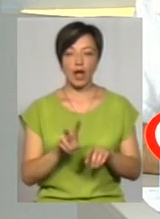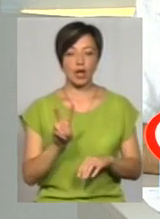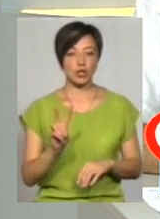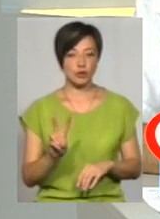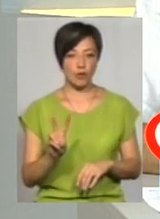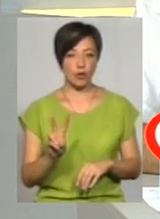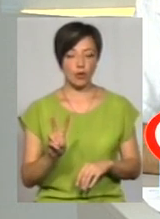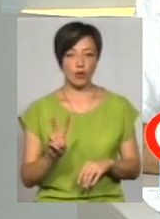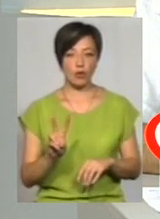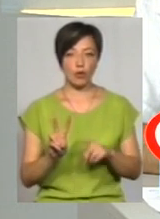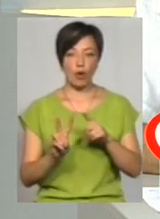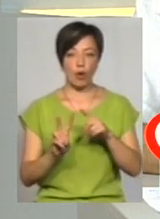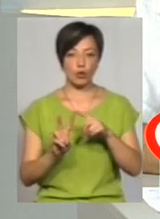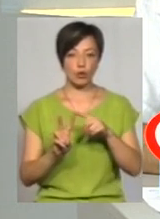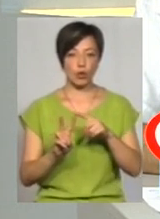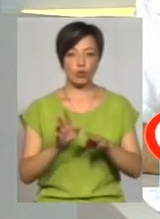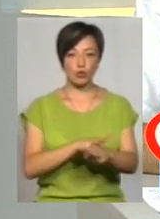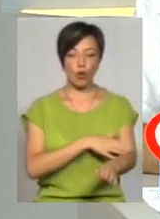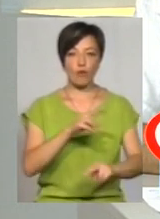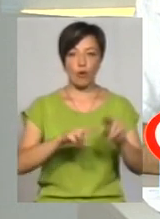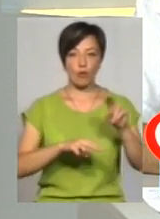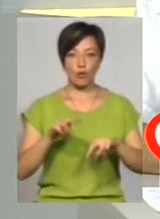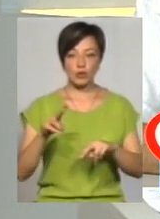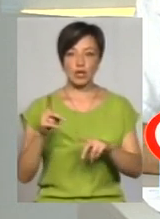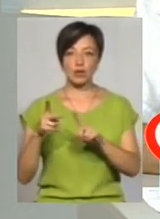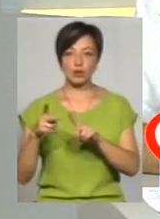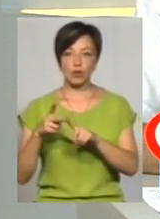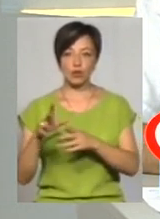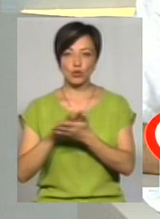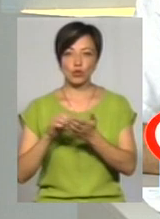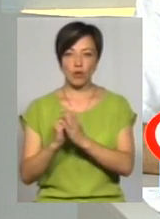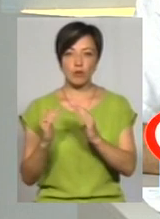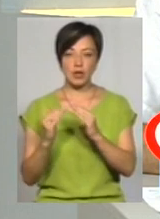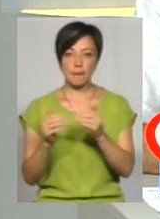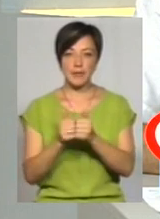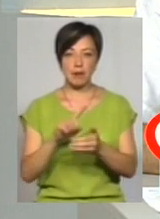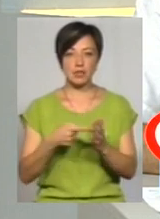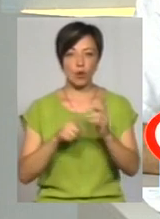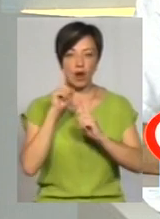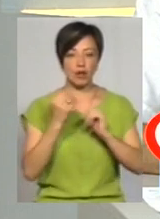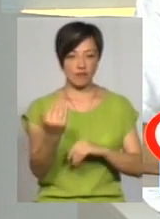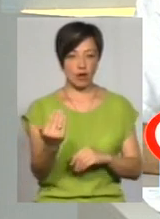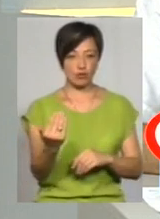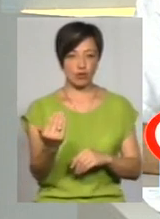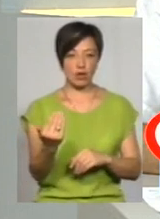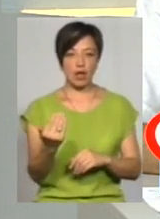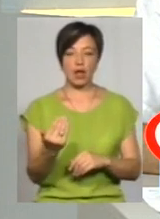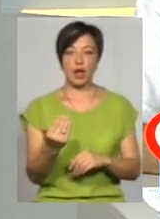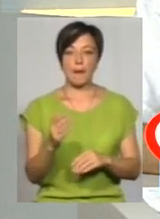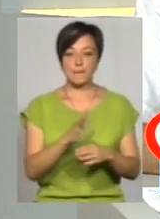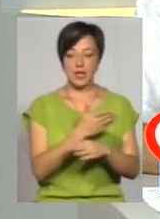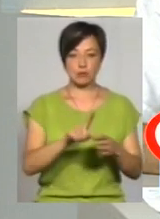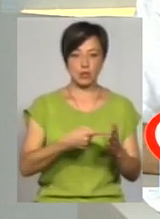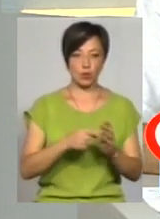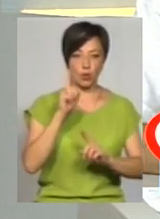довгобуда і одної такої зруйнованої будівлі безпосередньо біля міської ради вашої. От буквально між міською